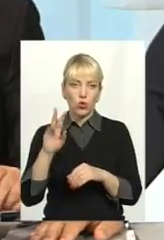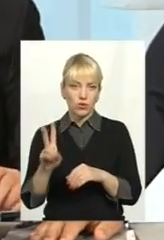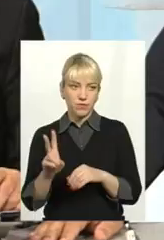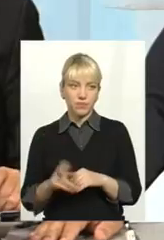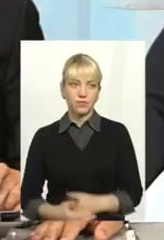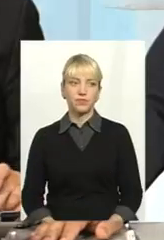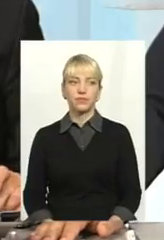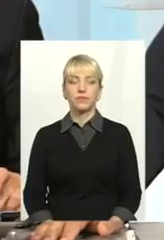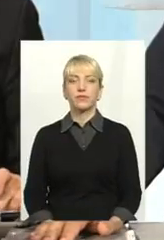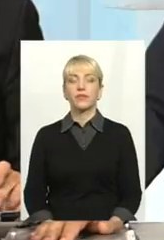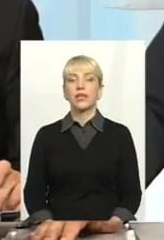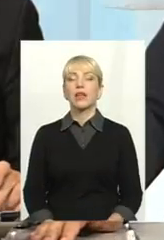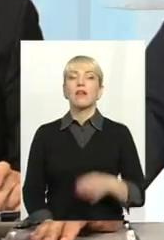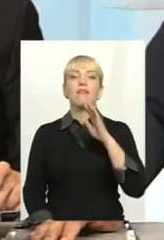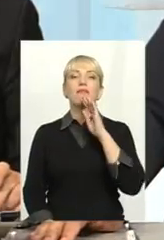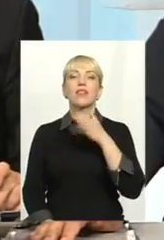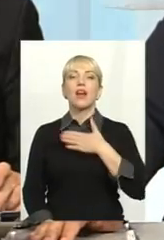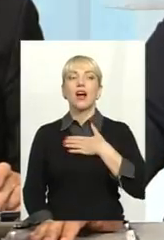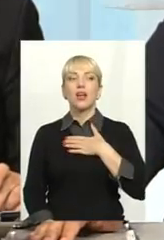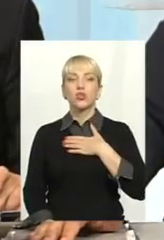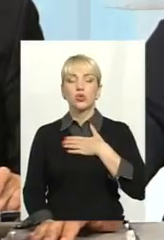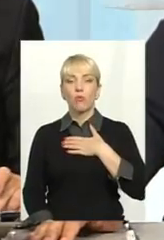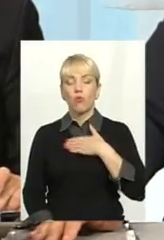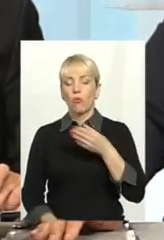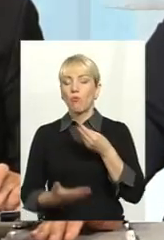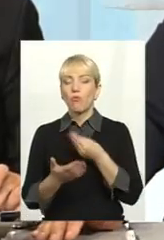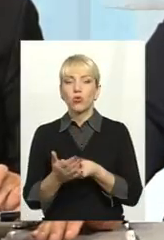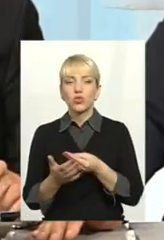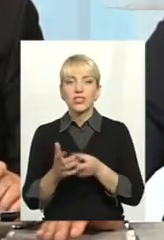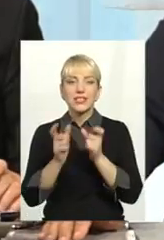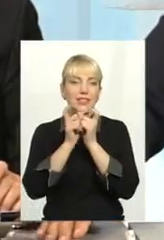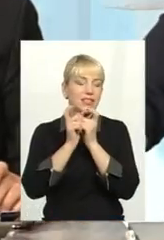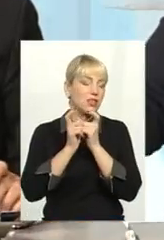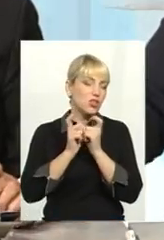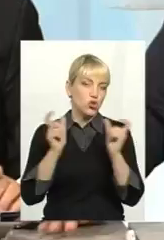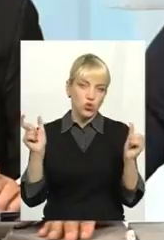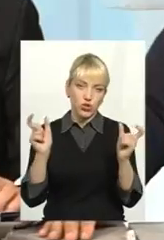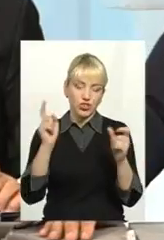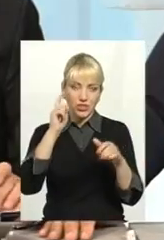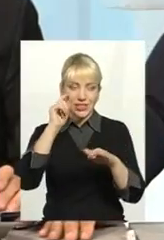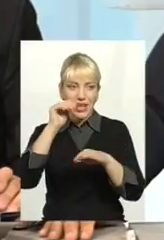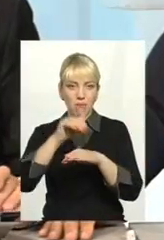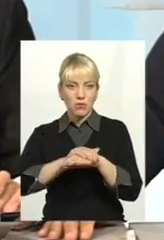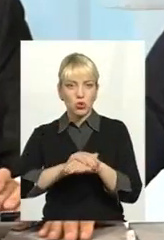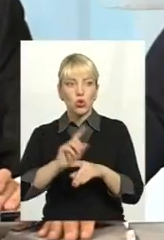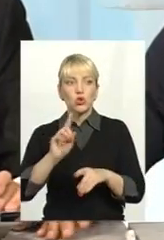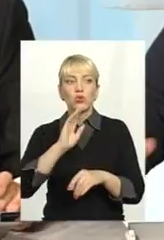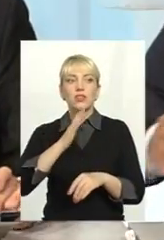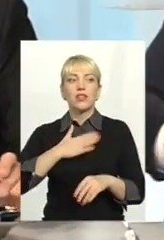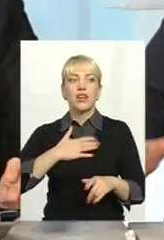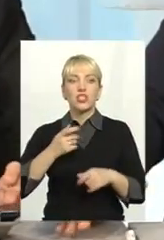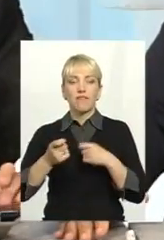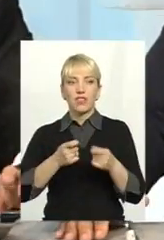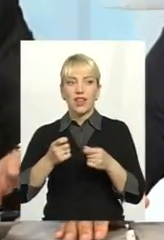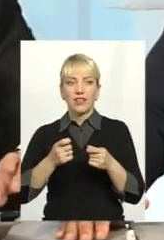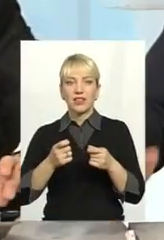І в нашому бюджеті дуже кричуще і дуже замітно те, що наша влада зросла